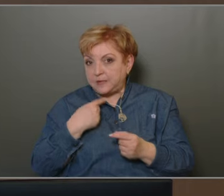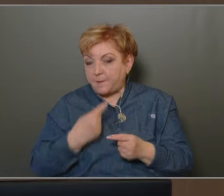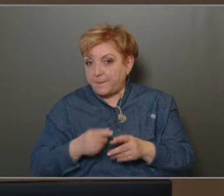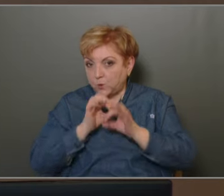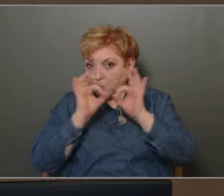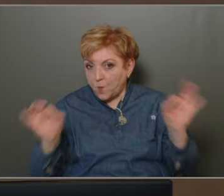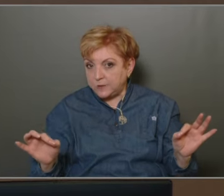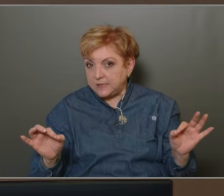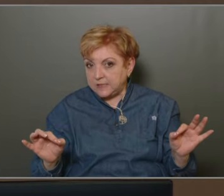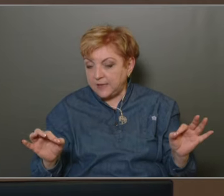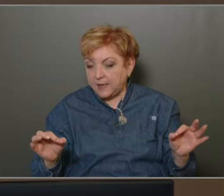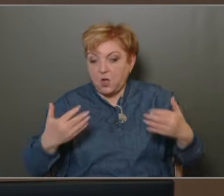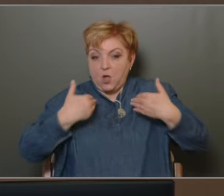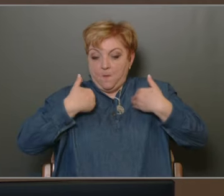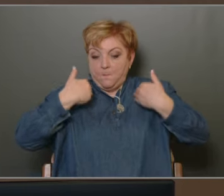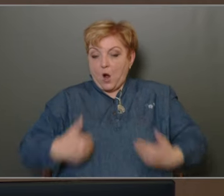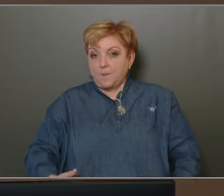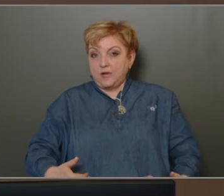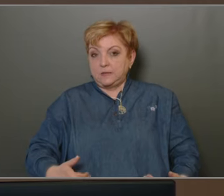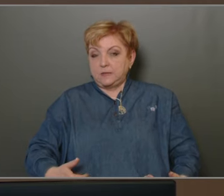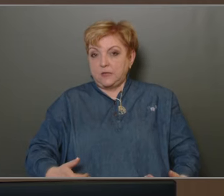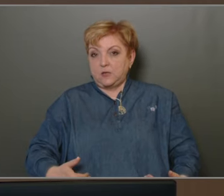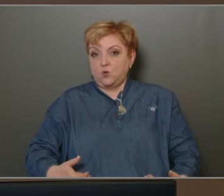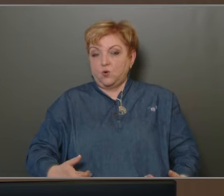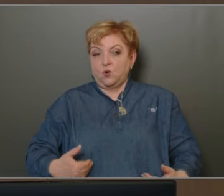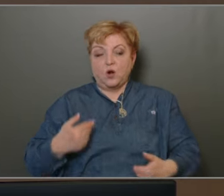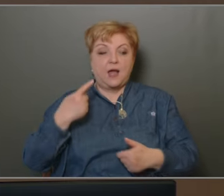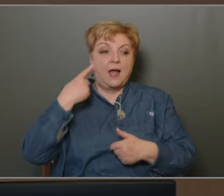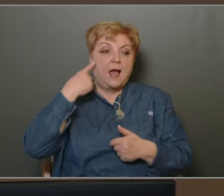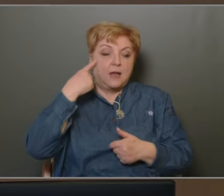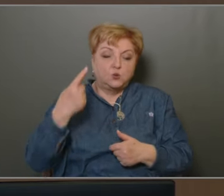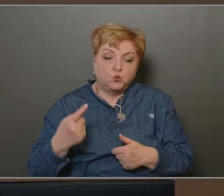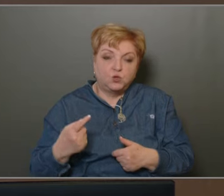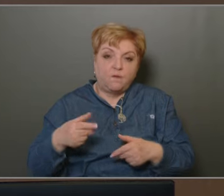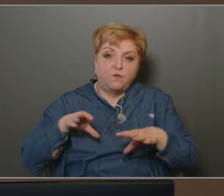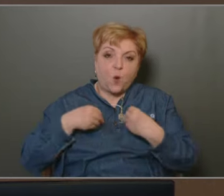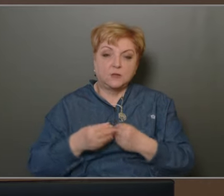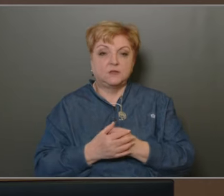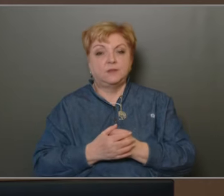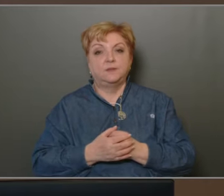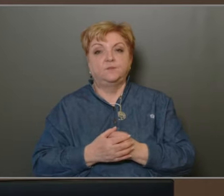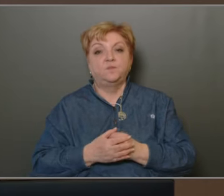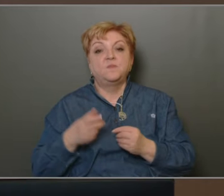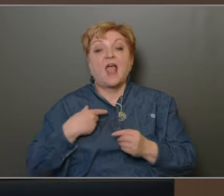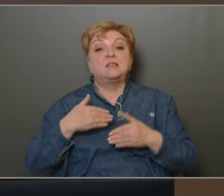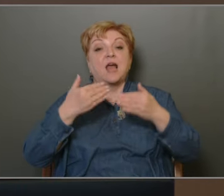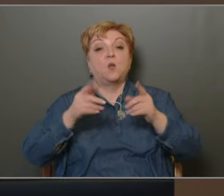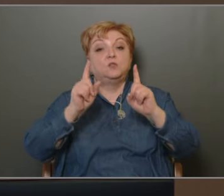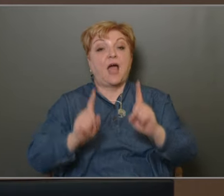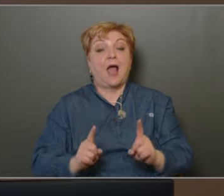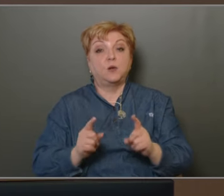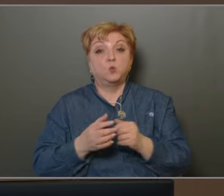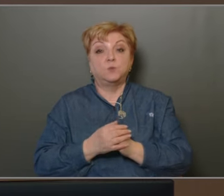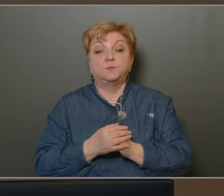megmondom őszintén, és én ezt a magam részéről el tudtam és el tudom fogadni. Tehát ezelőtt állunk még,